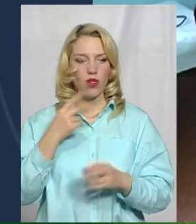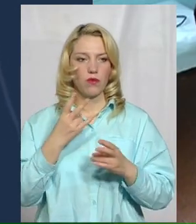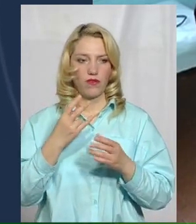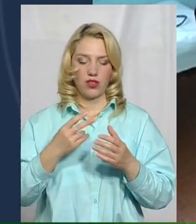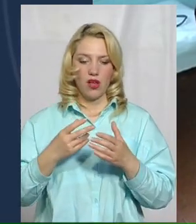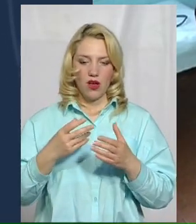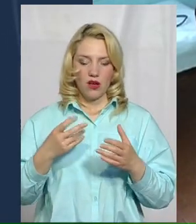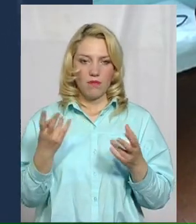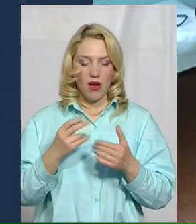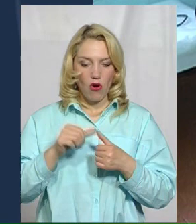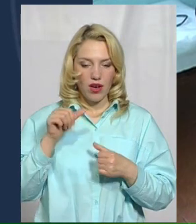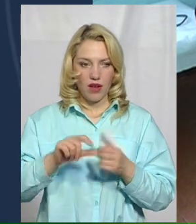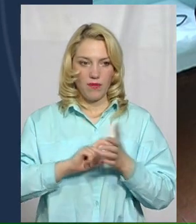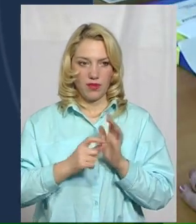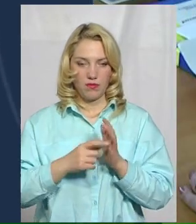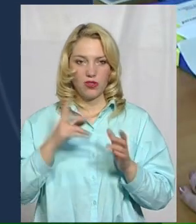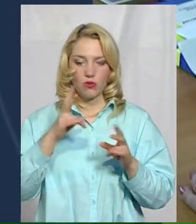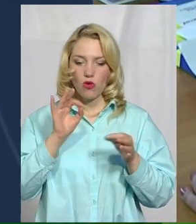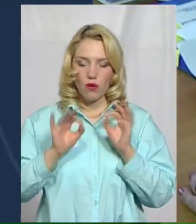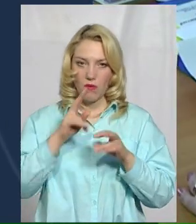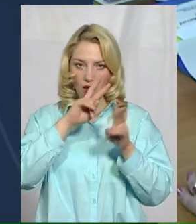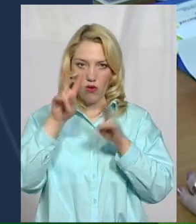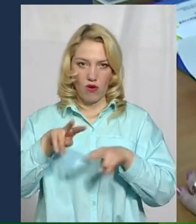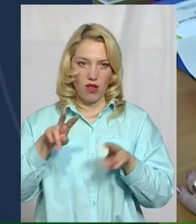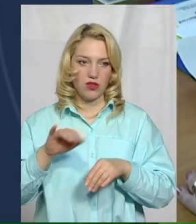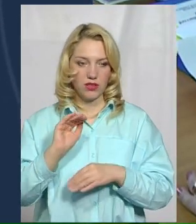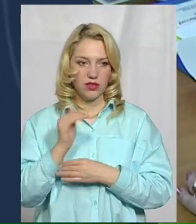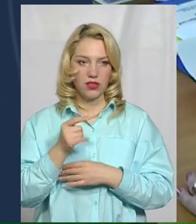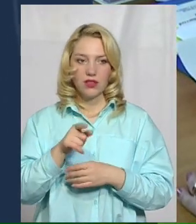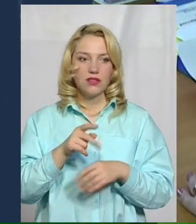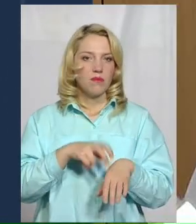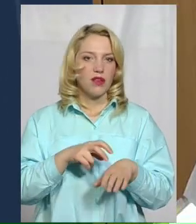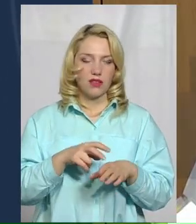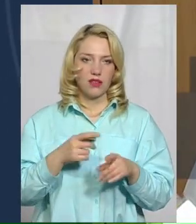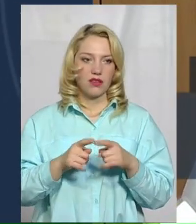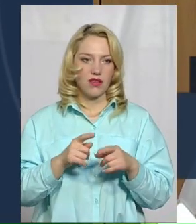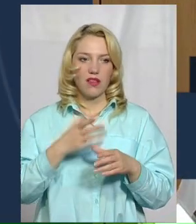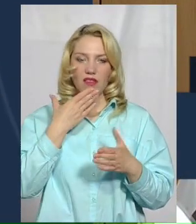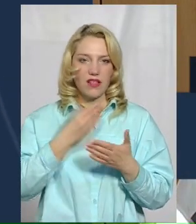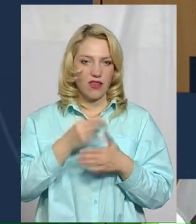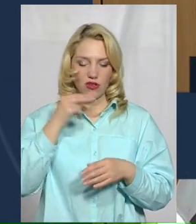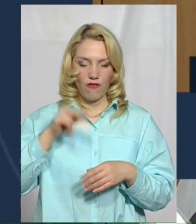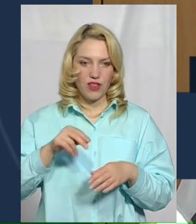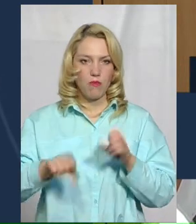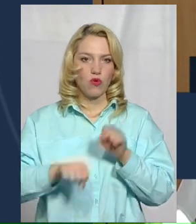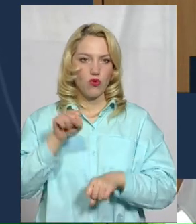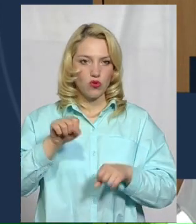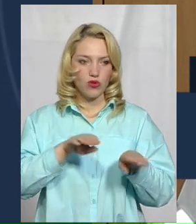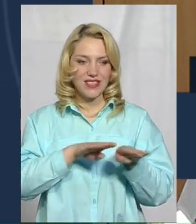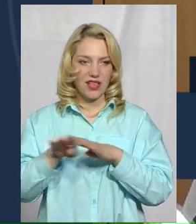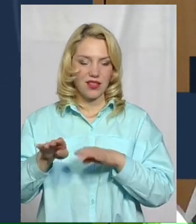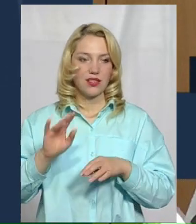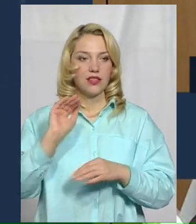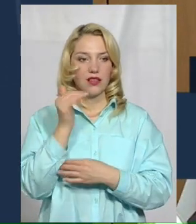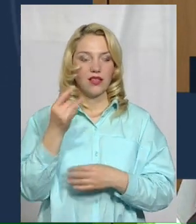оглянути дитину. Ці медики не з власної вони, стандарти змушені порушувати. Дитина приходить до нас вперше